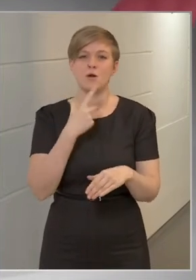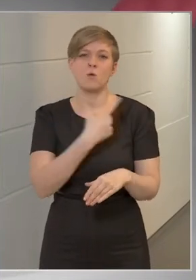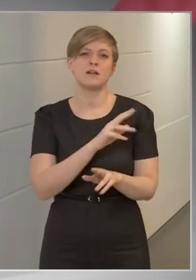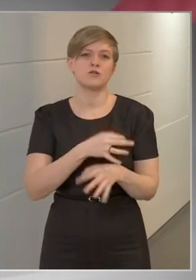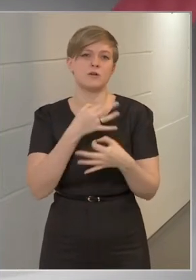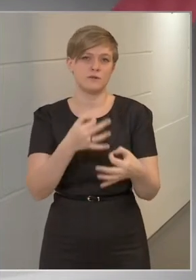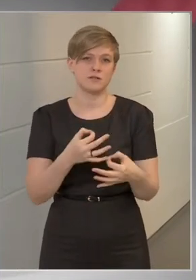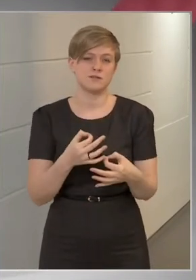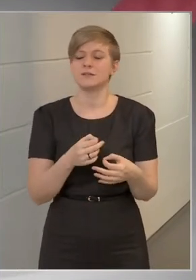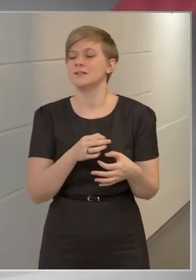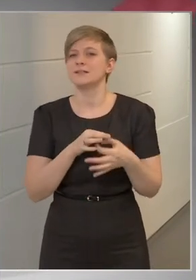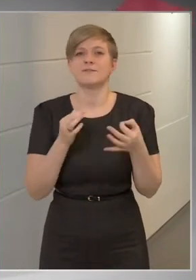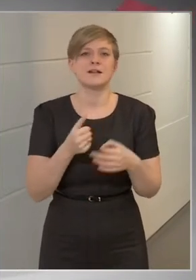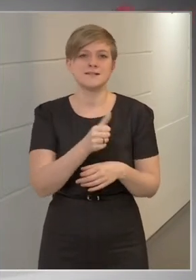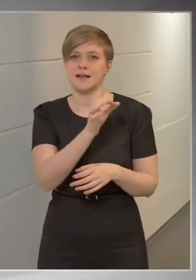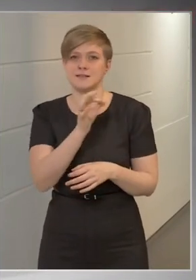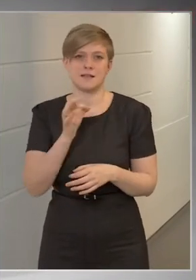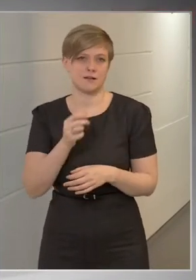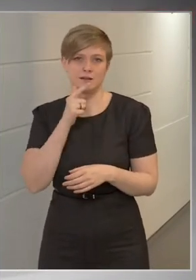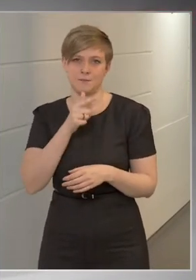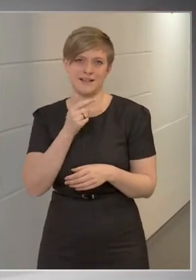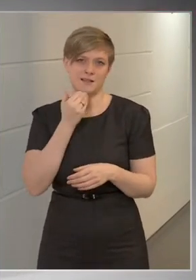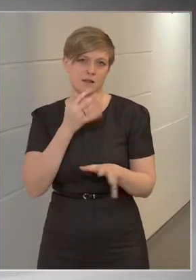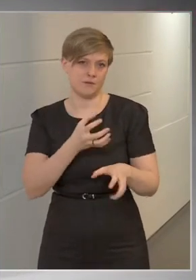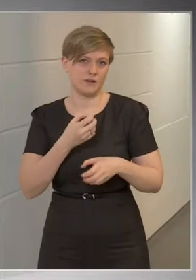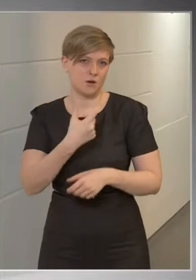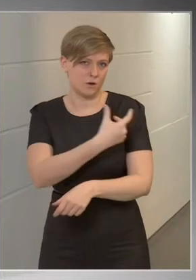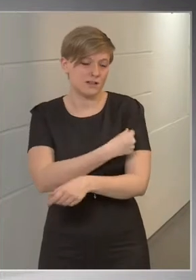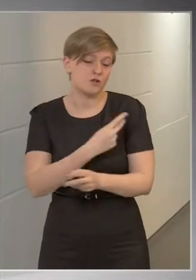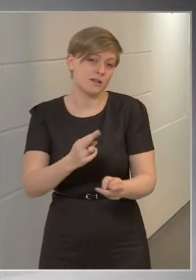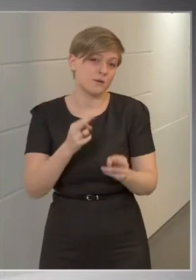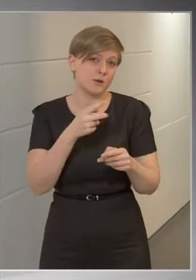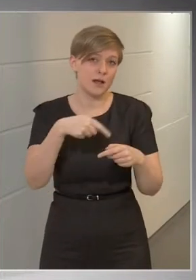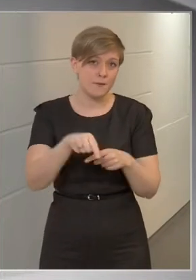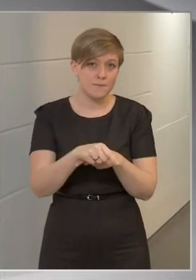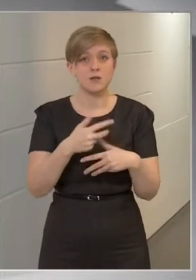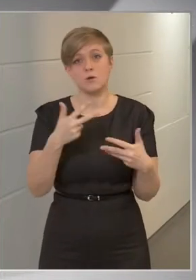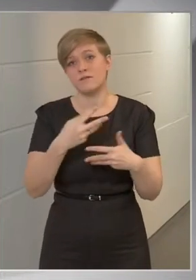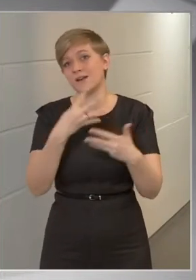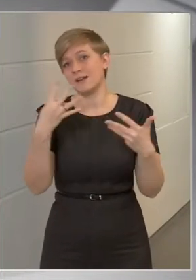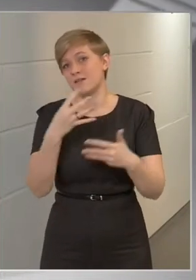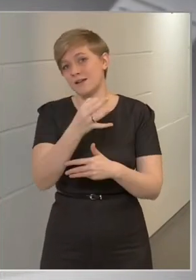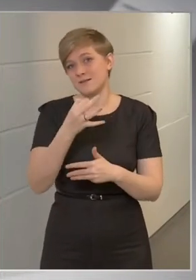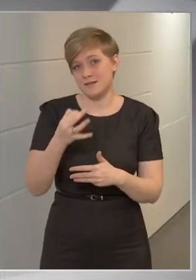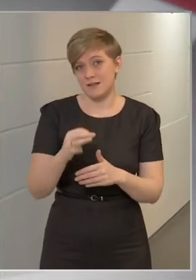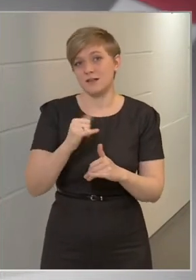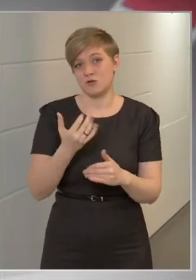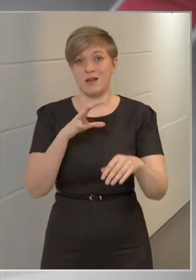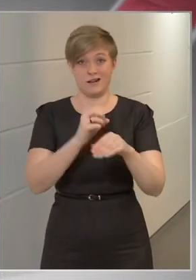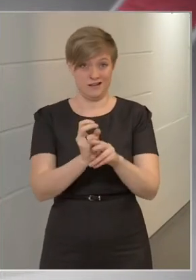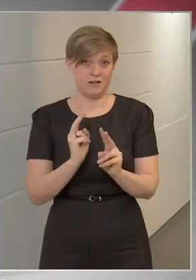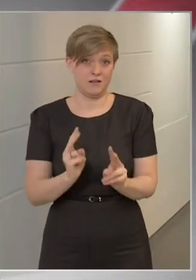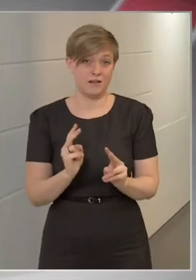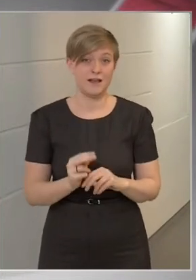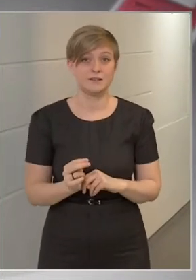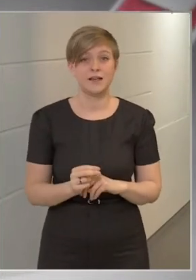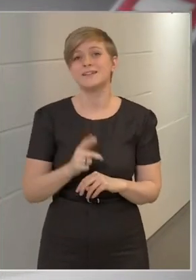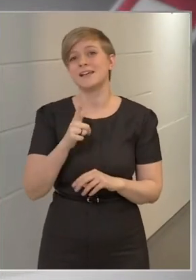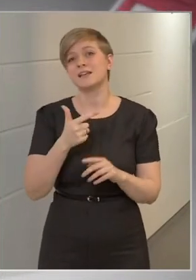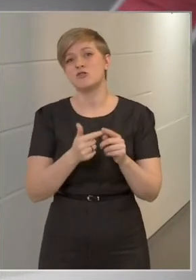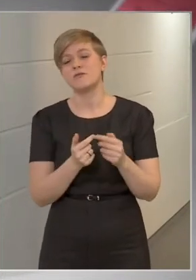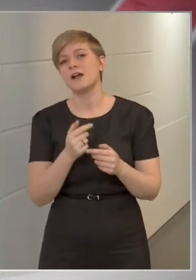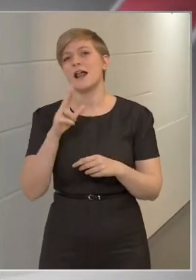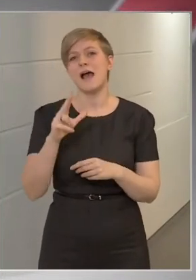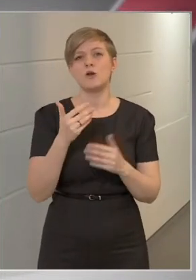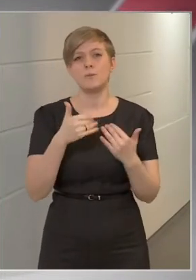beszélünk. Nyilván 100% nem fogja igényvenni az oltást, de azt reméljük, hogy ebben a körben akár 80-90%-ot is elérhetjük. Tehát 2,5